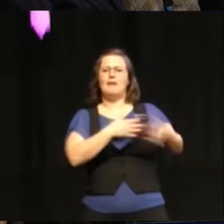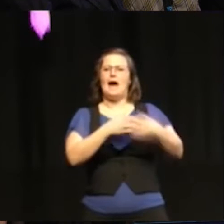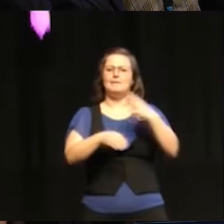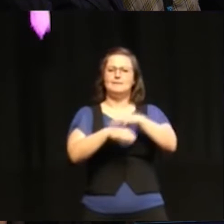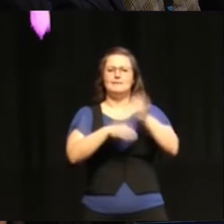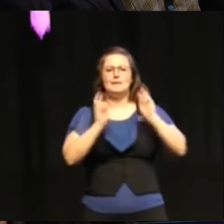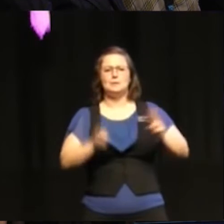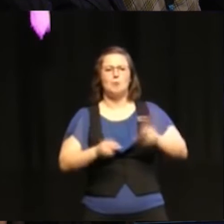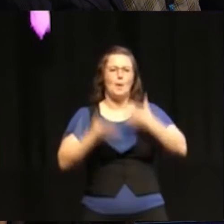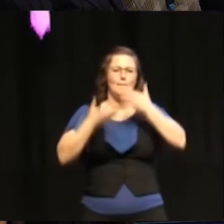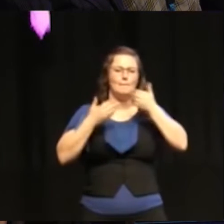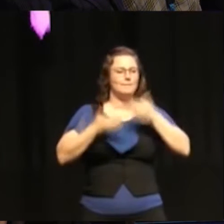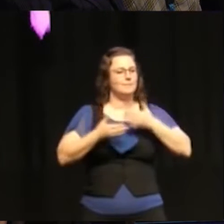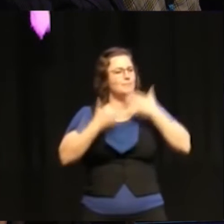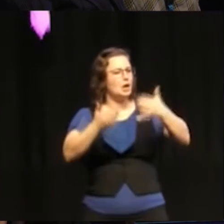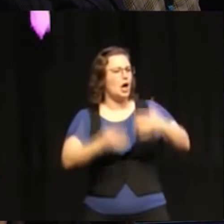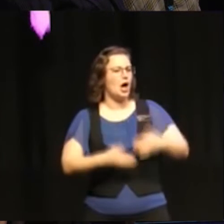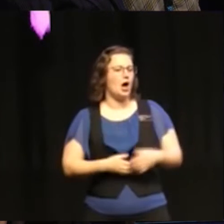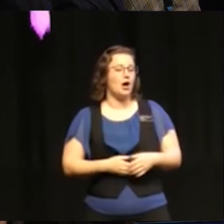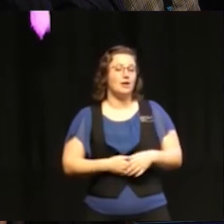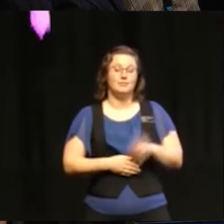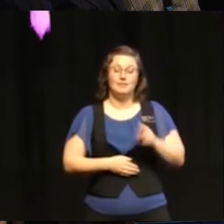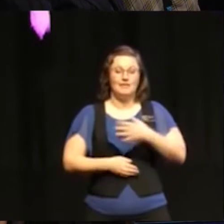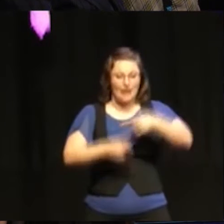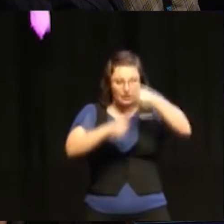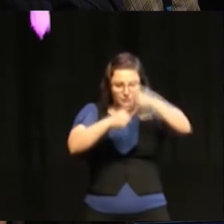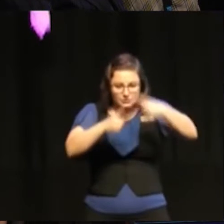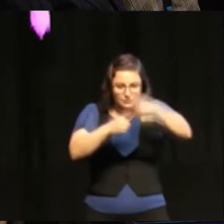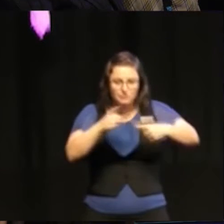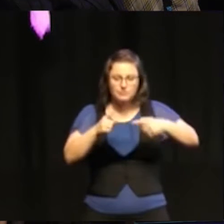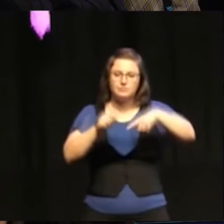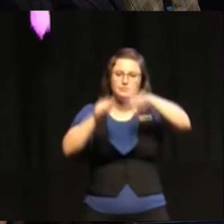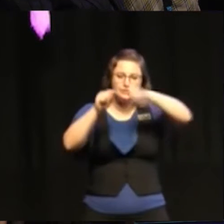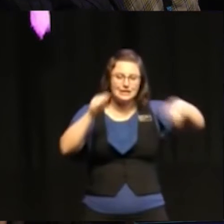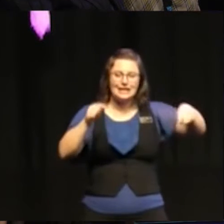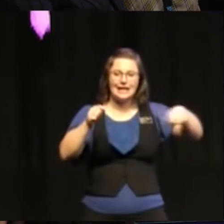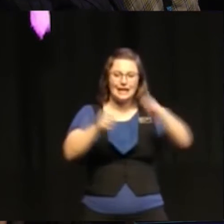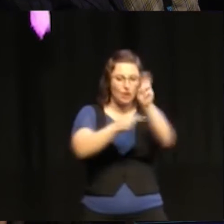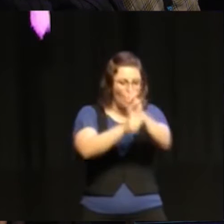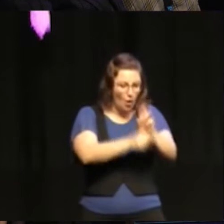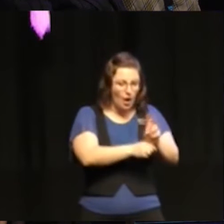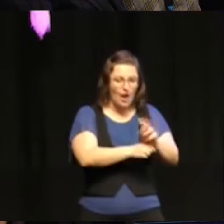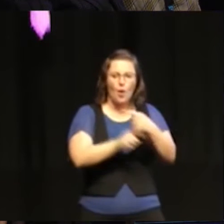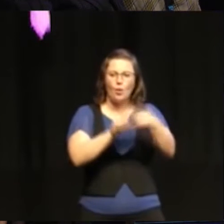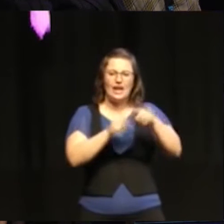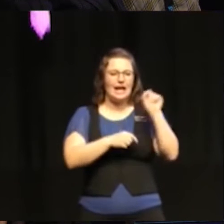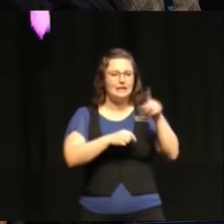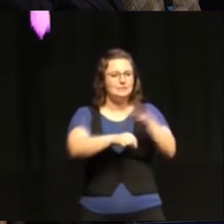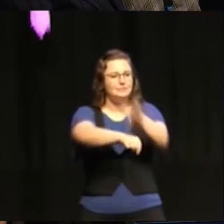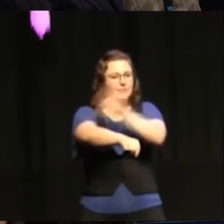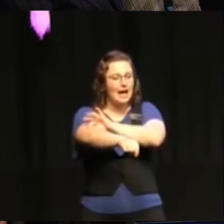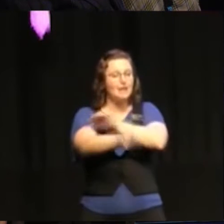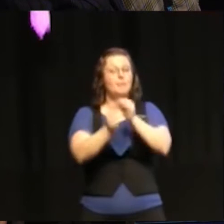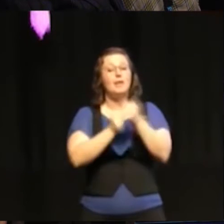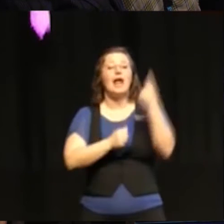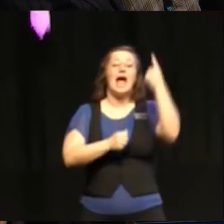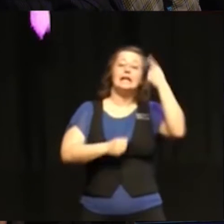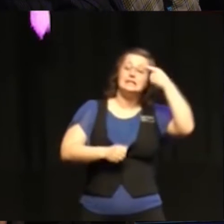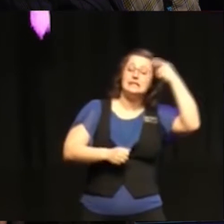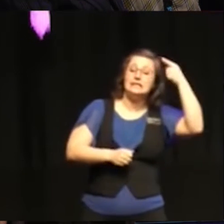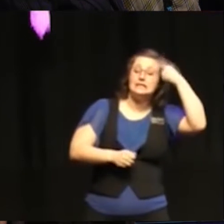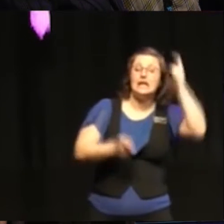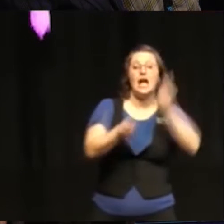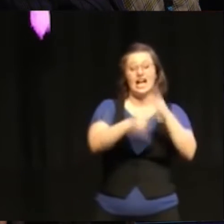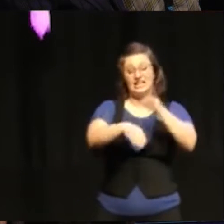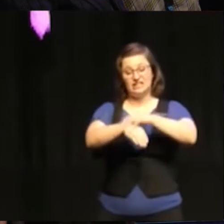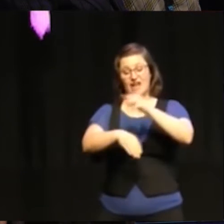Kan man ju verkligen detaljstudera den här statistiken, här indikatorerna. Men några rimliga gissningar skulle kunna vara att Sverige har